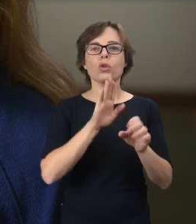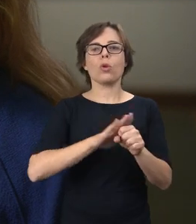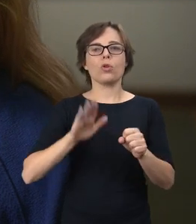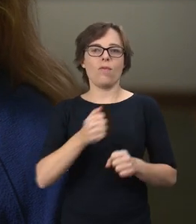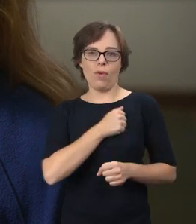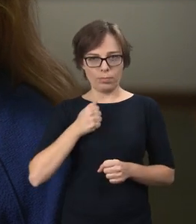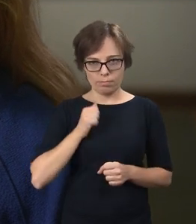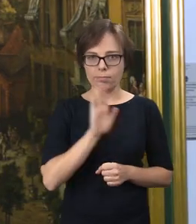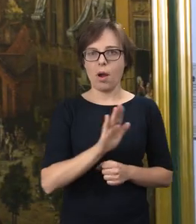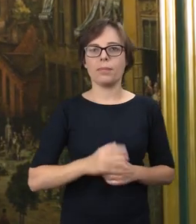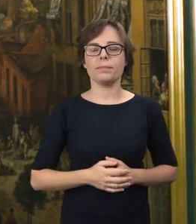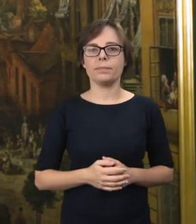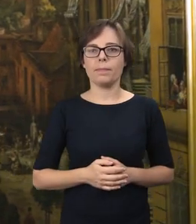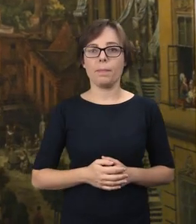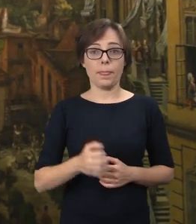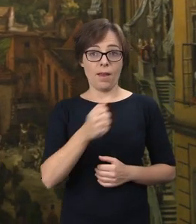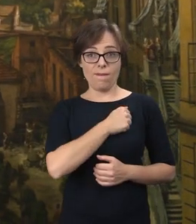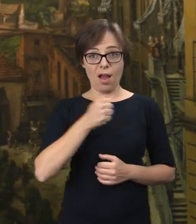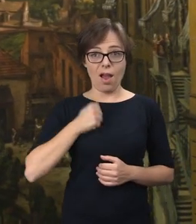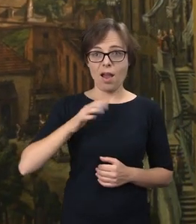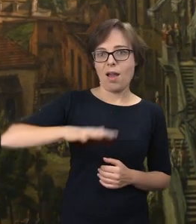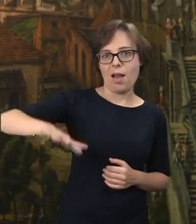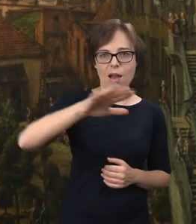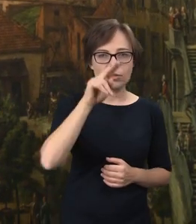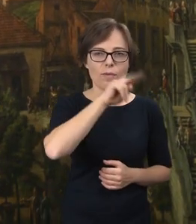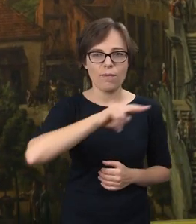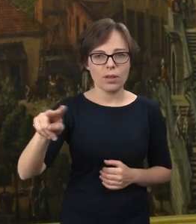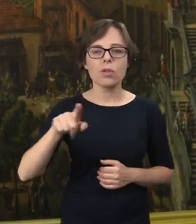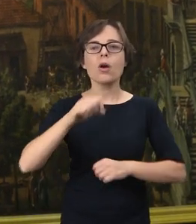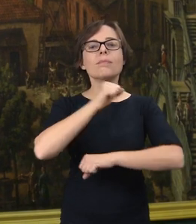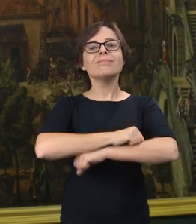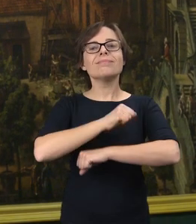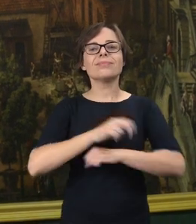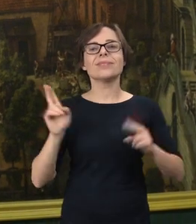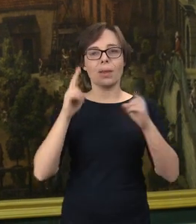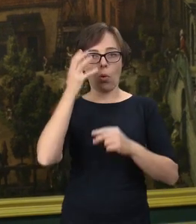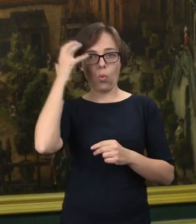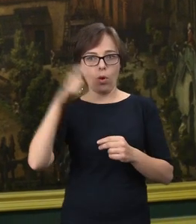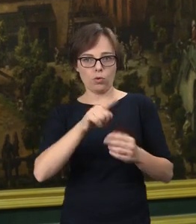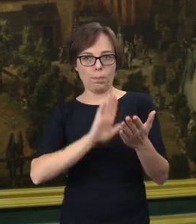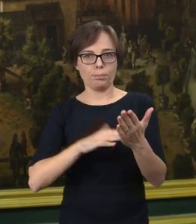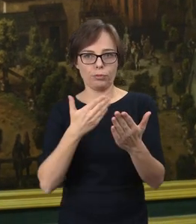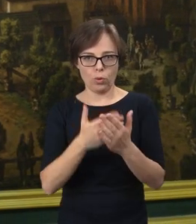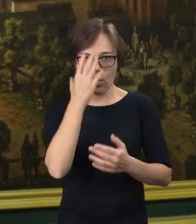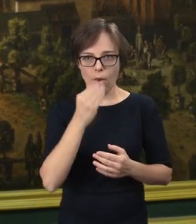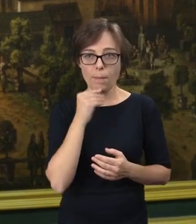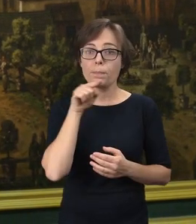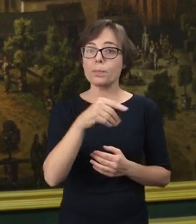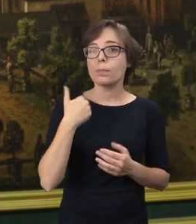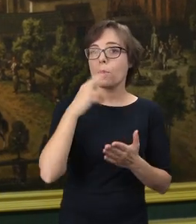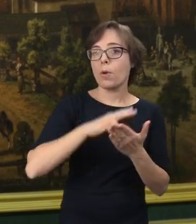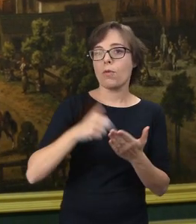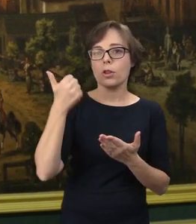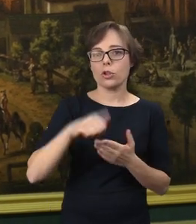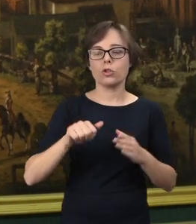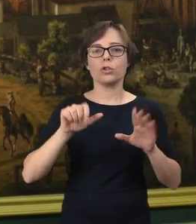Muzeum Narodowego w Warszawie. Widok Warszawy z tarasu Zamku Królewskiego to jedna z tych wedut. Powstał w roku